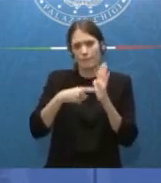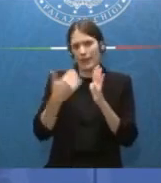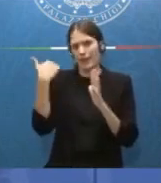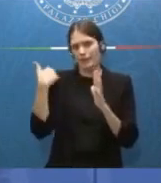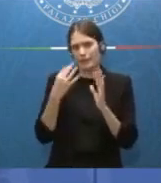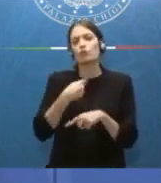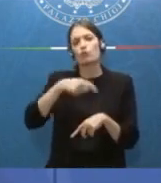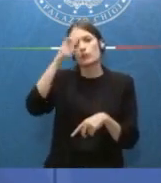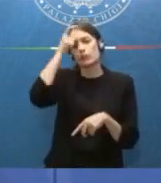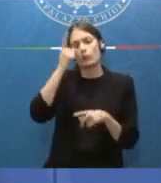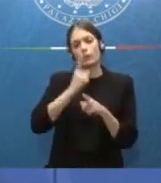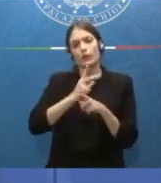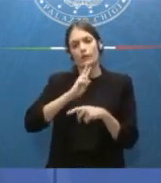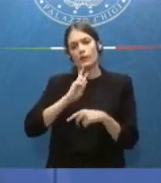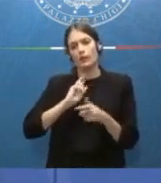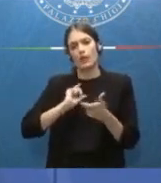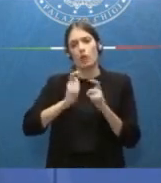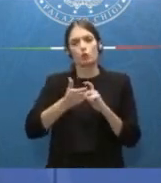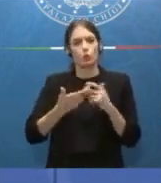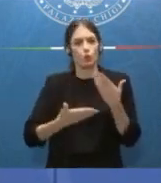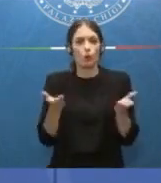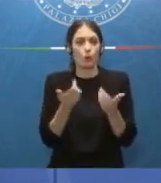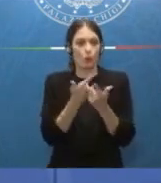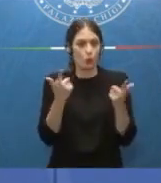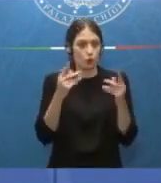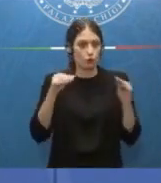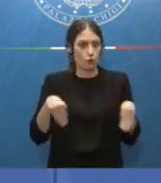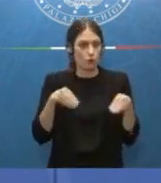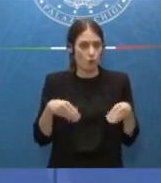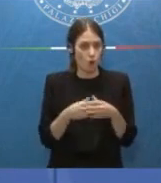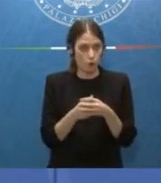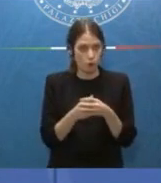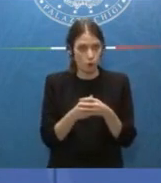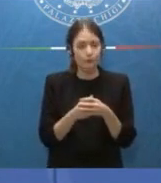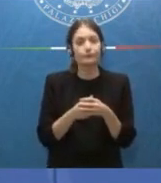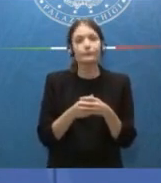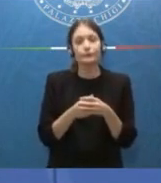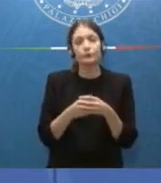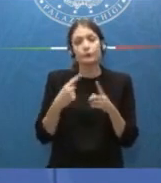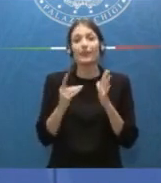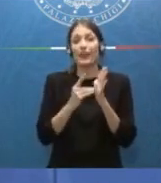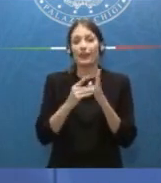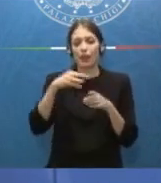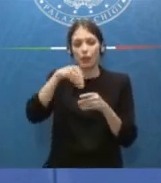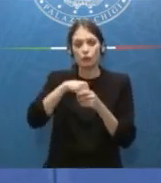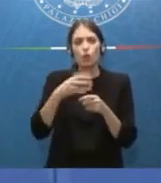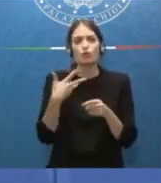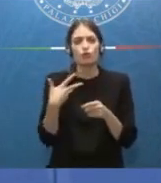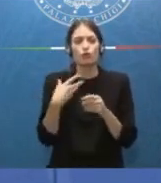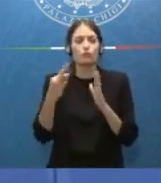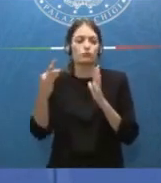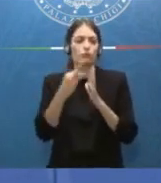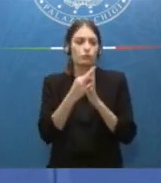Ministro Piantenosi, poi quindi, dicevo il Ministro Piantenosi, su questo ovviamente il Ministro, guarda il